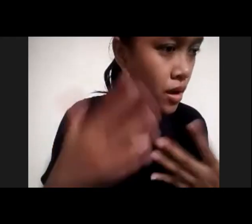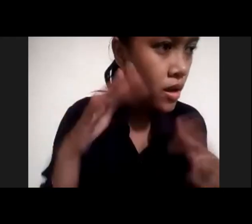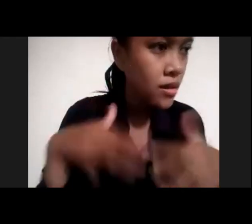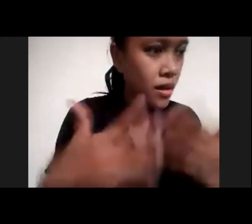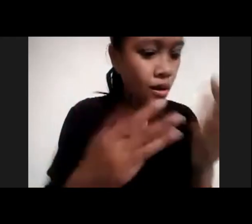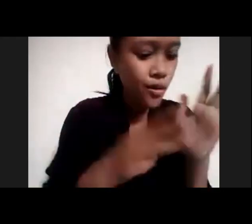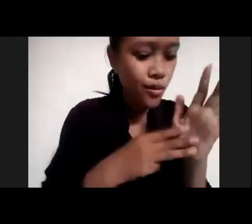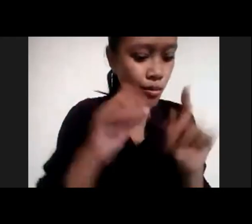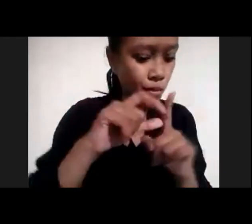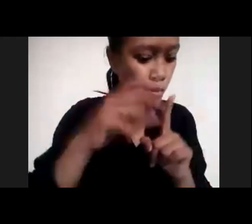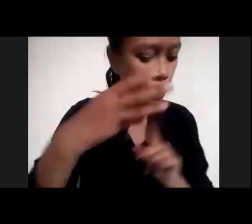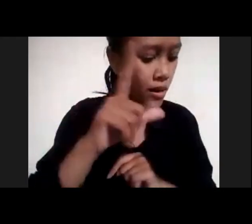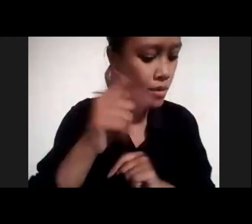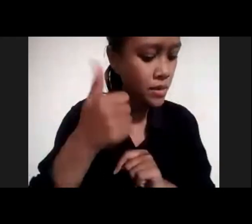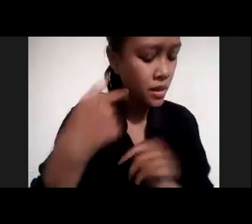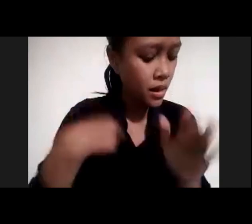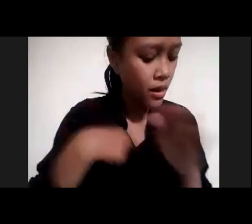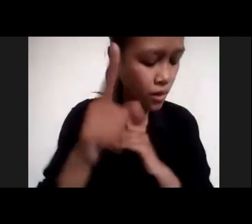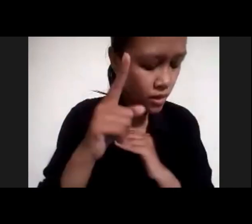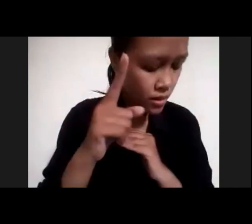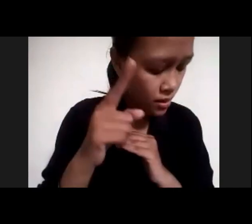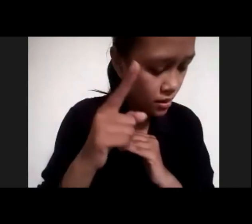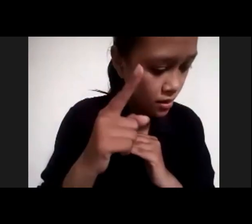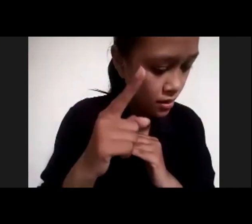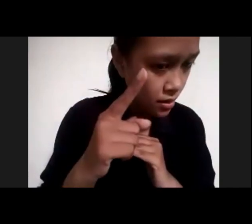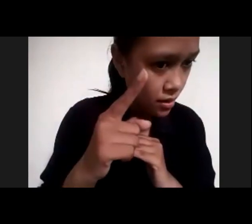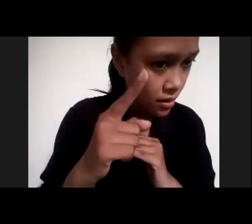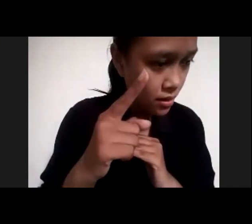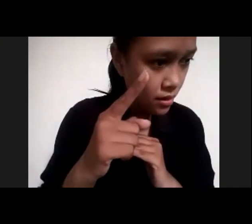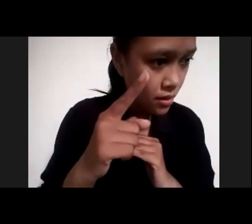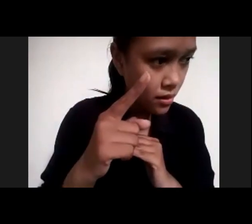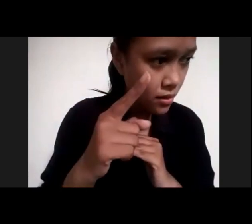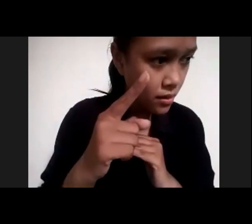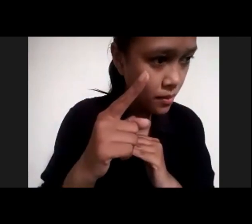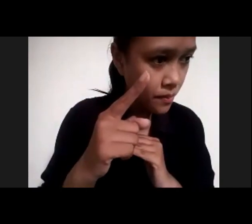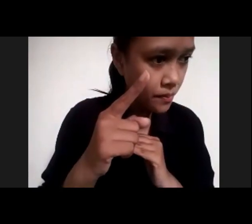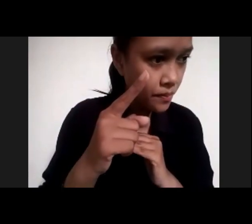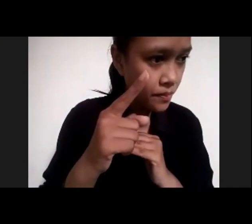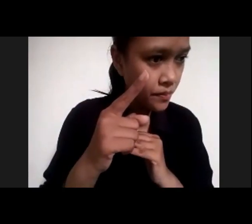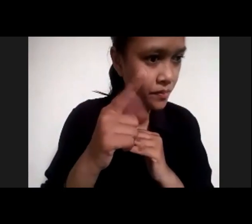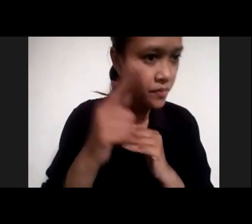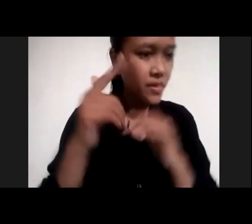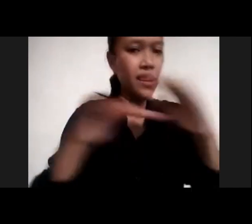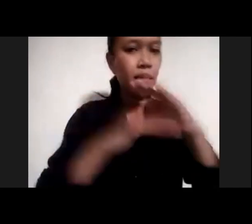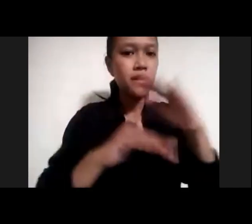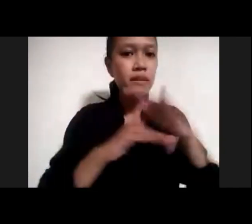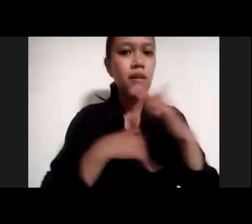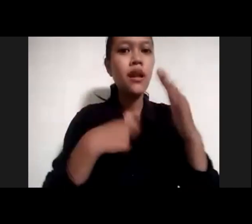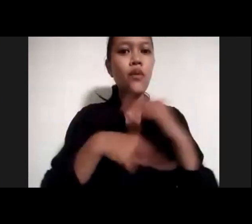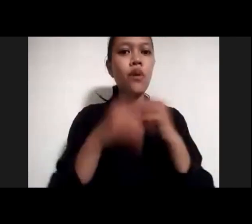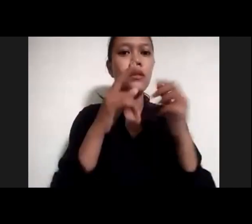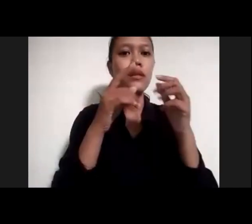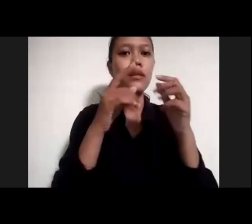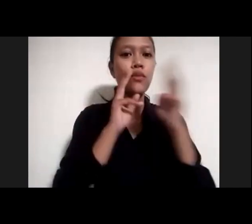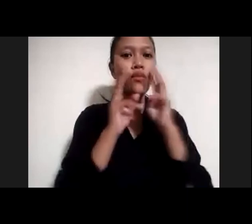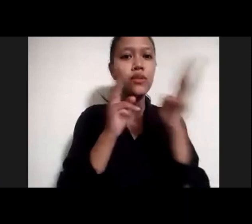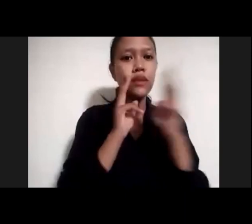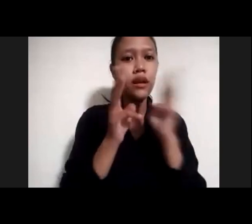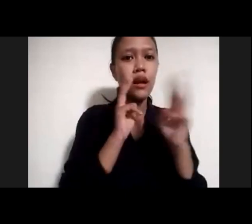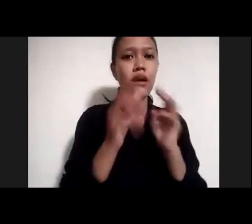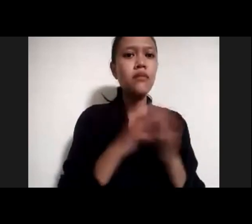harus selalu berbasis interview dengan arah sumber. Itu, Mas Kresna.